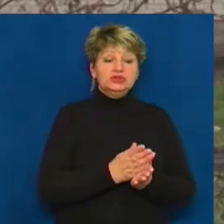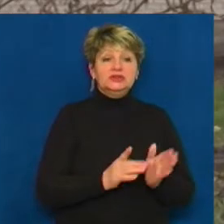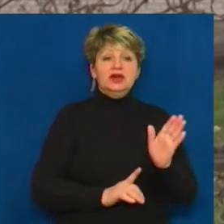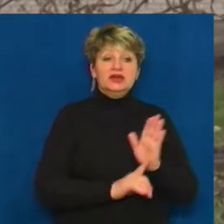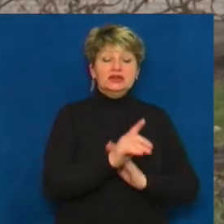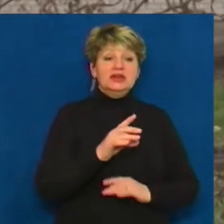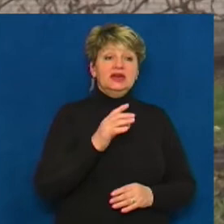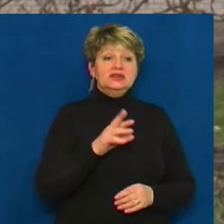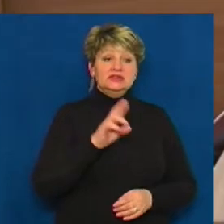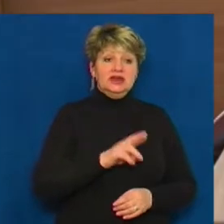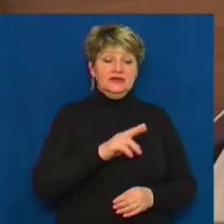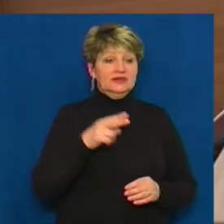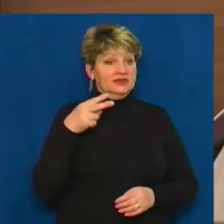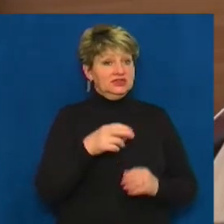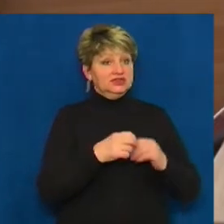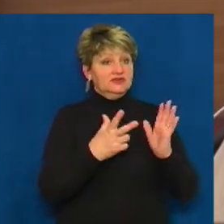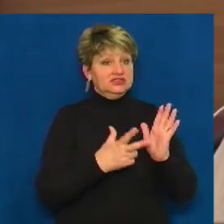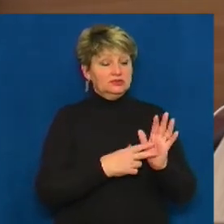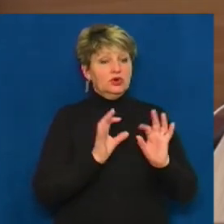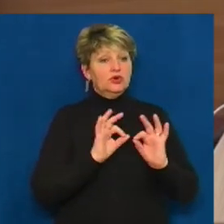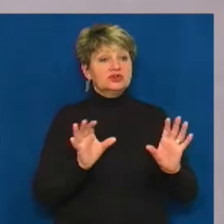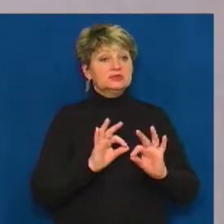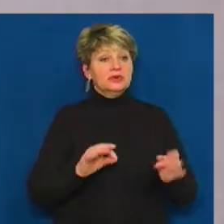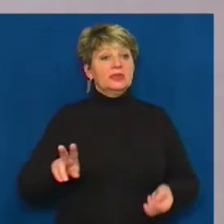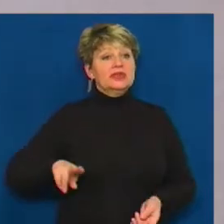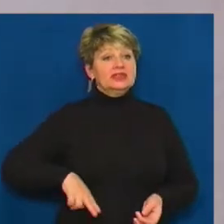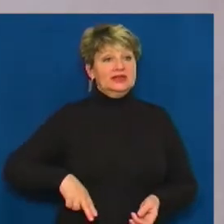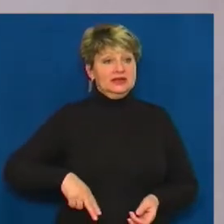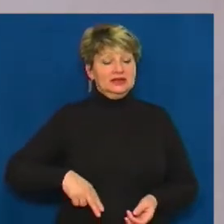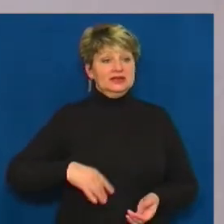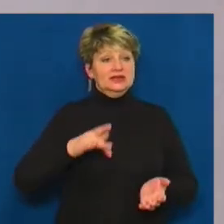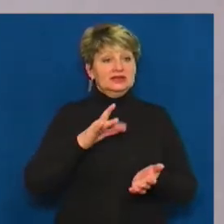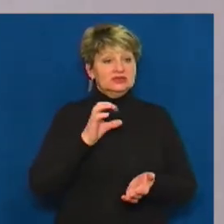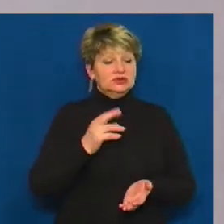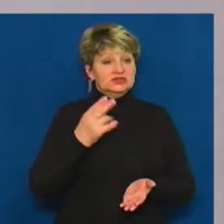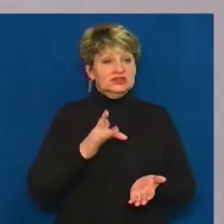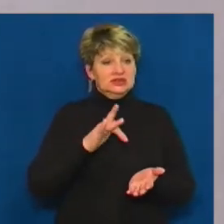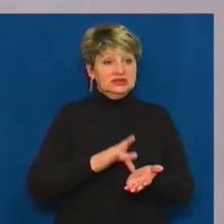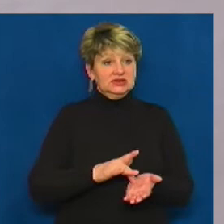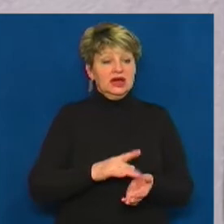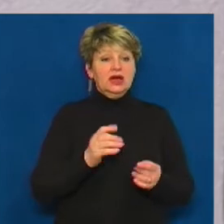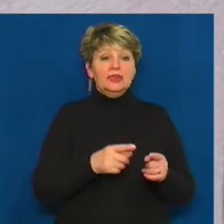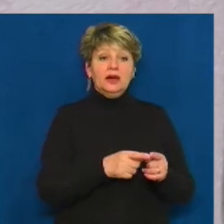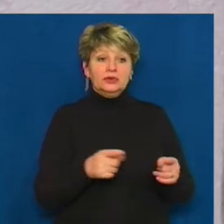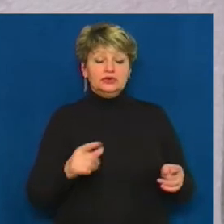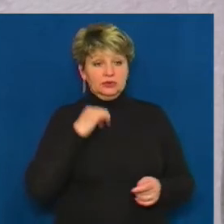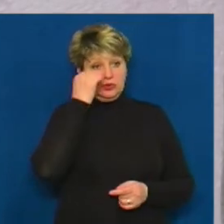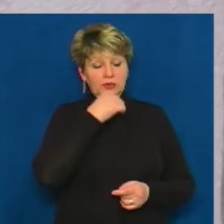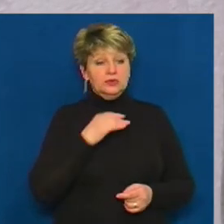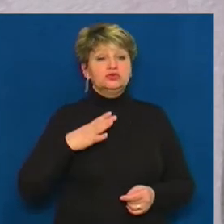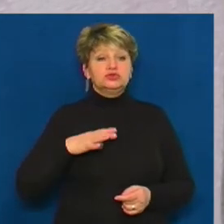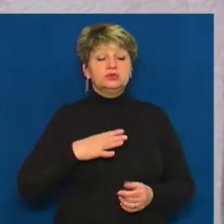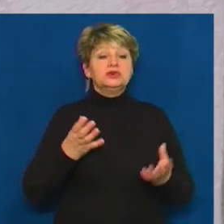Розповідає директор Центру соціальної допомоги Людмила Неліна. Додає, наприкінці цього року очікують отримати ще один автомобіль для